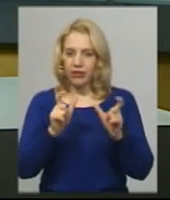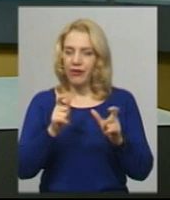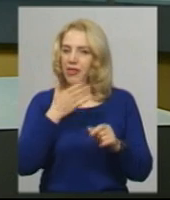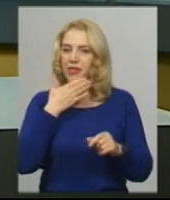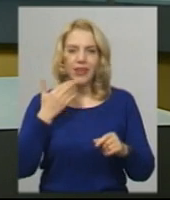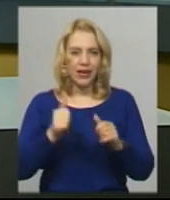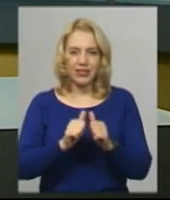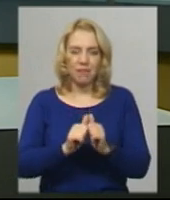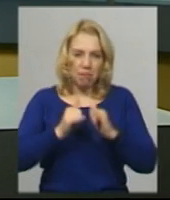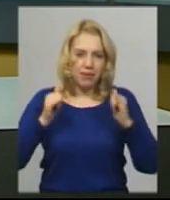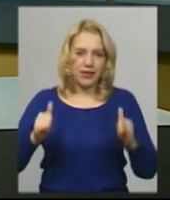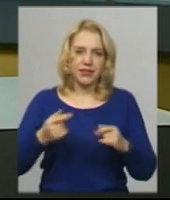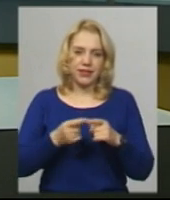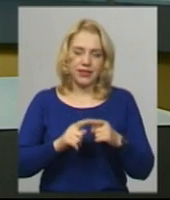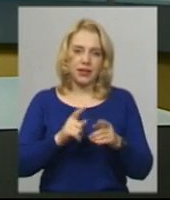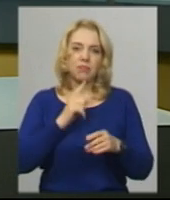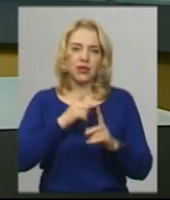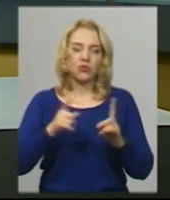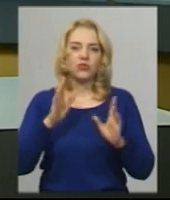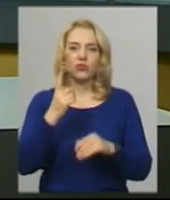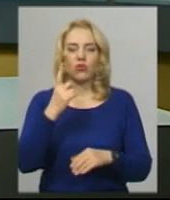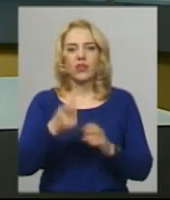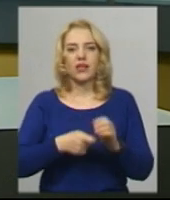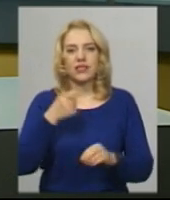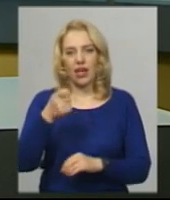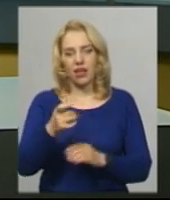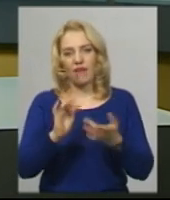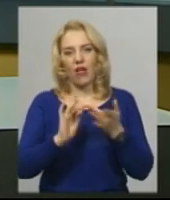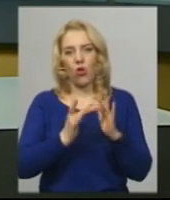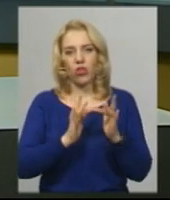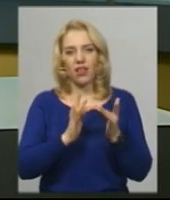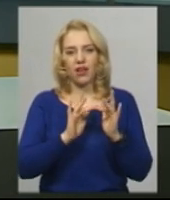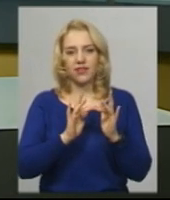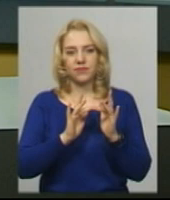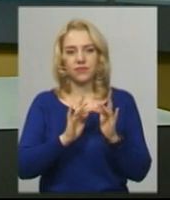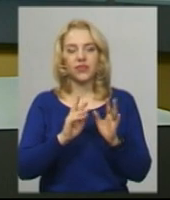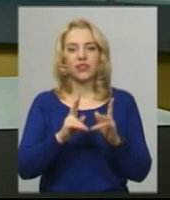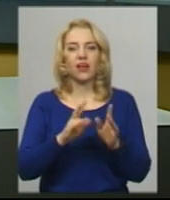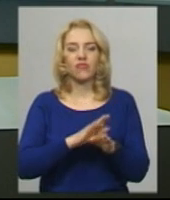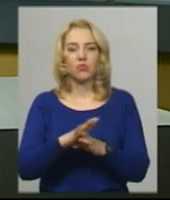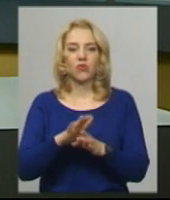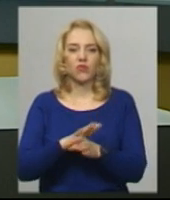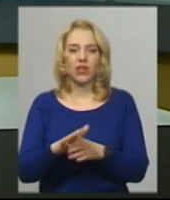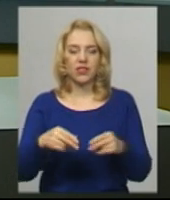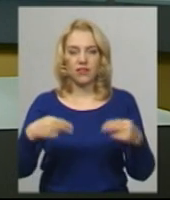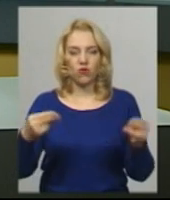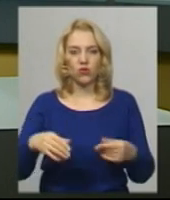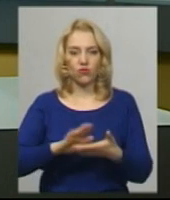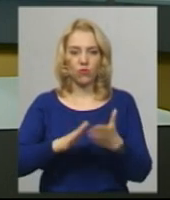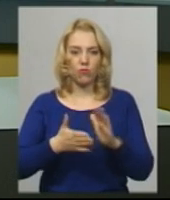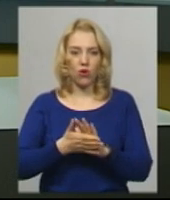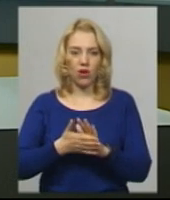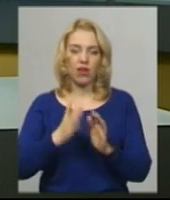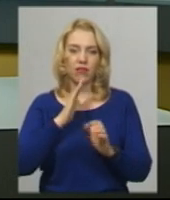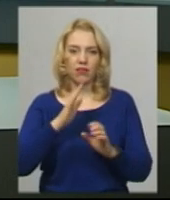зросла. За цей період надійшла одна така заява в режимі онлайн, додає чиновниця. Як відбувається розпис в умовах карантину,